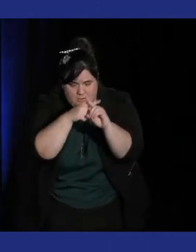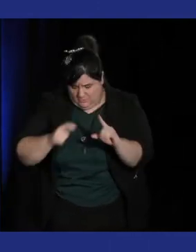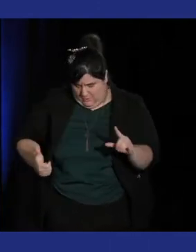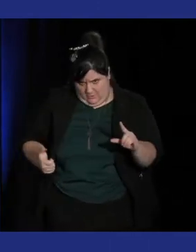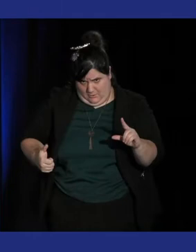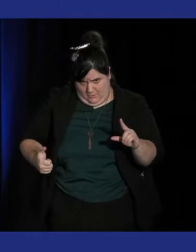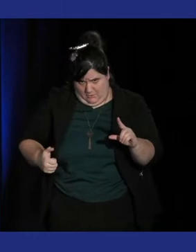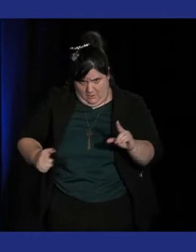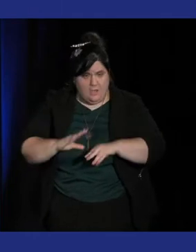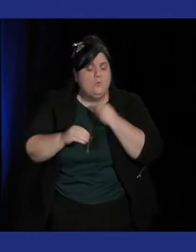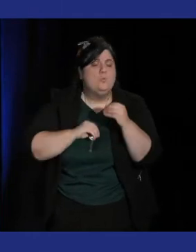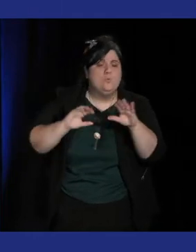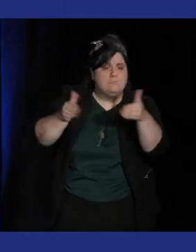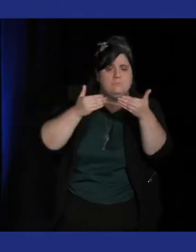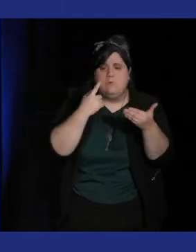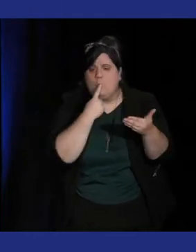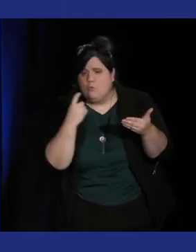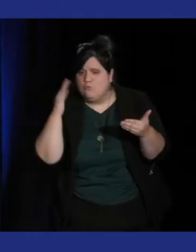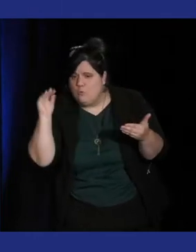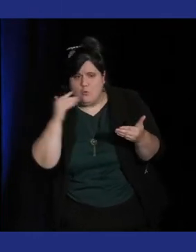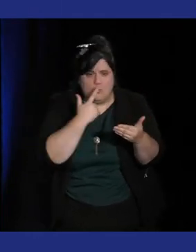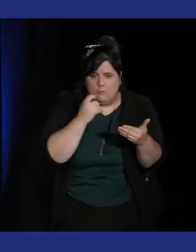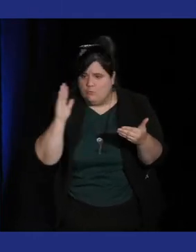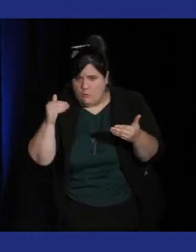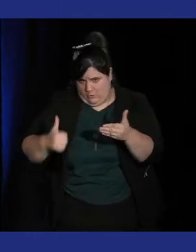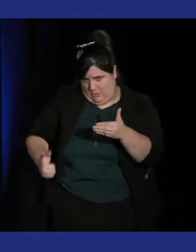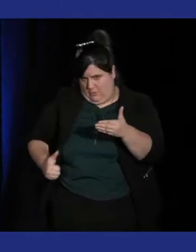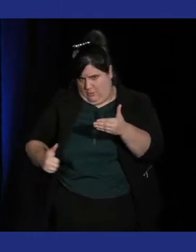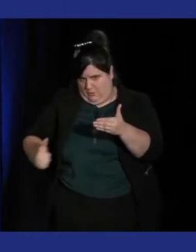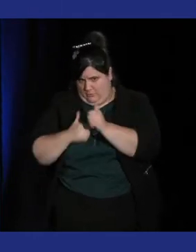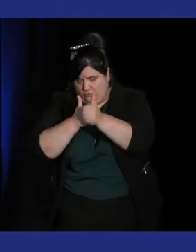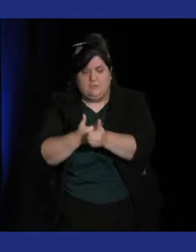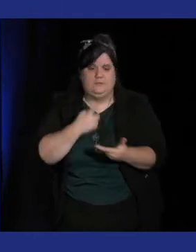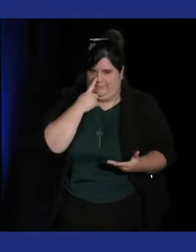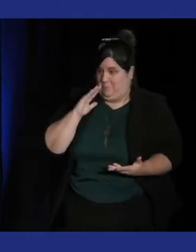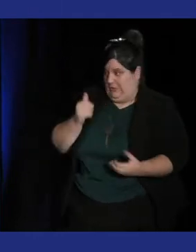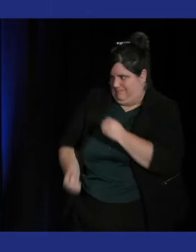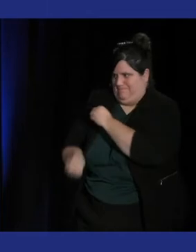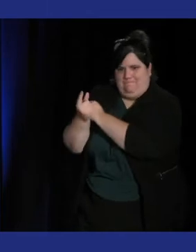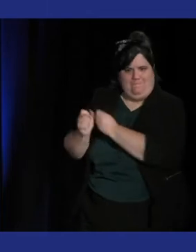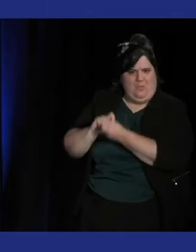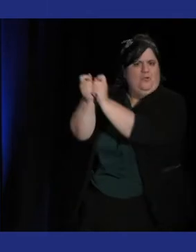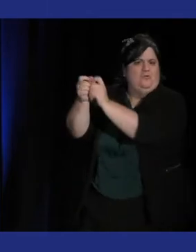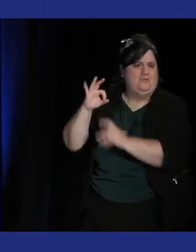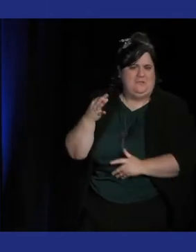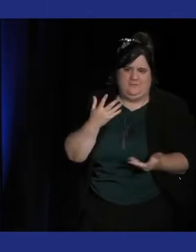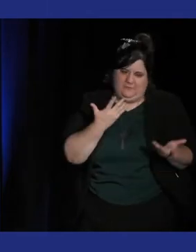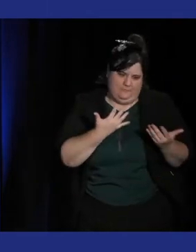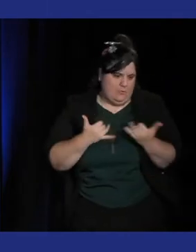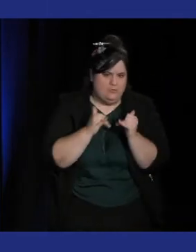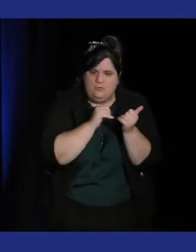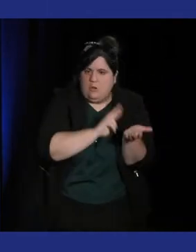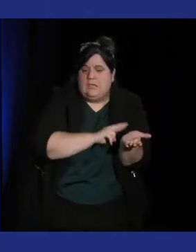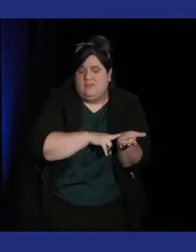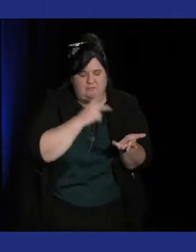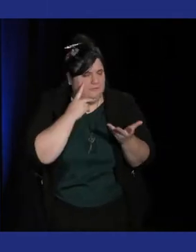bleu et c'est quelque chose d'extrêmement instinctif et je pense que c'est ça qui différencie ou en tout cas qui fait l'une des spécificités du jeu de rythme c'est l'aspect